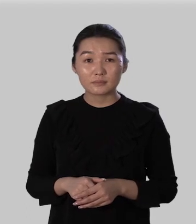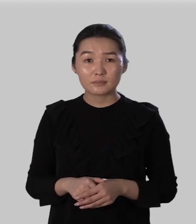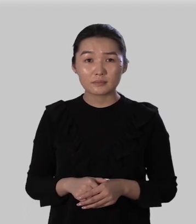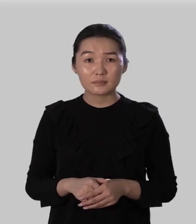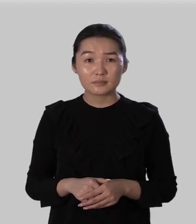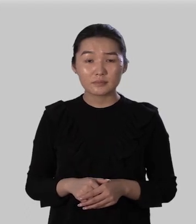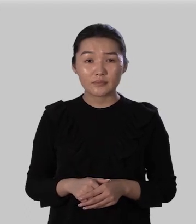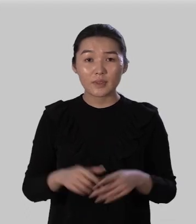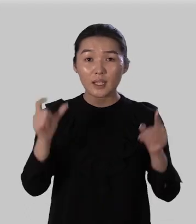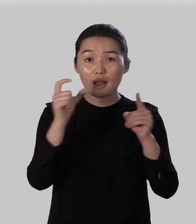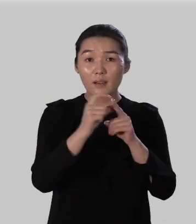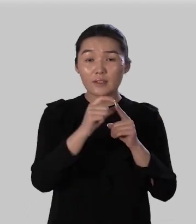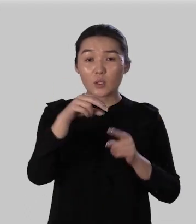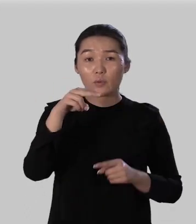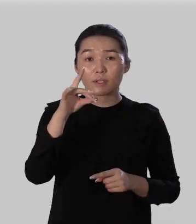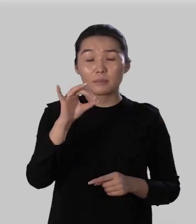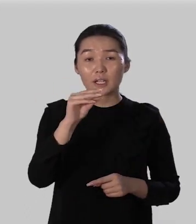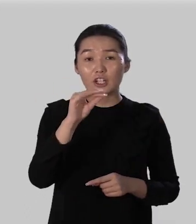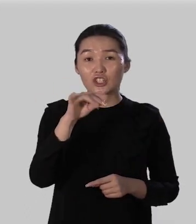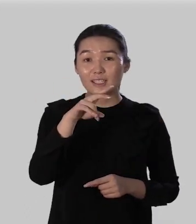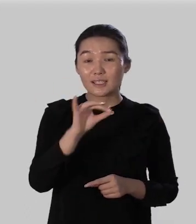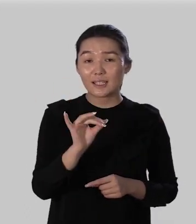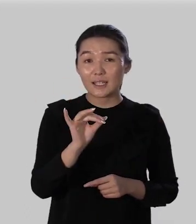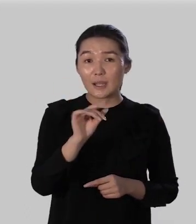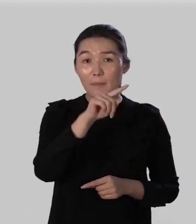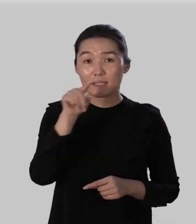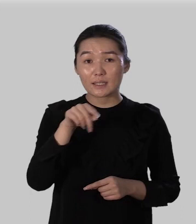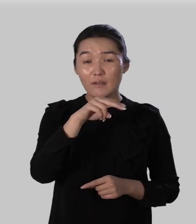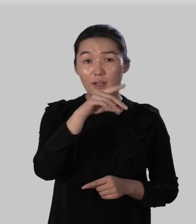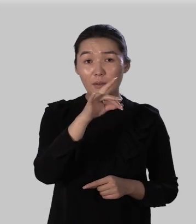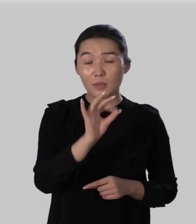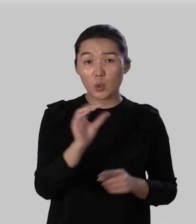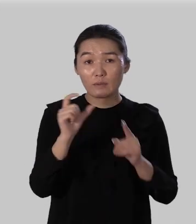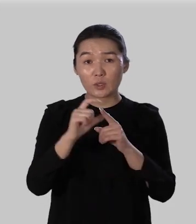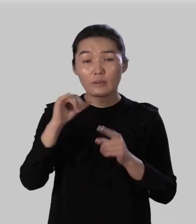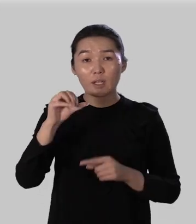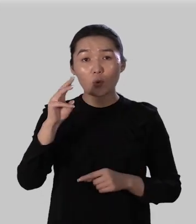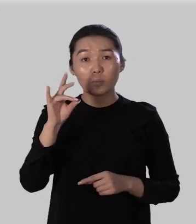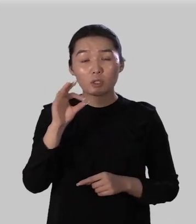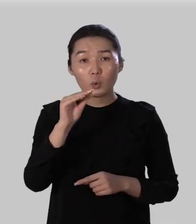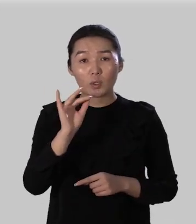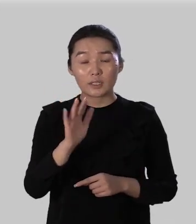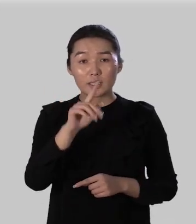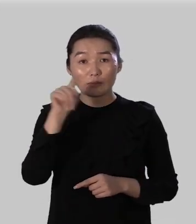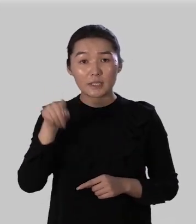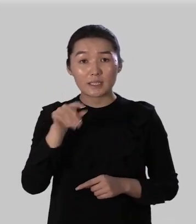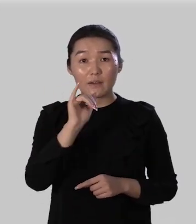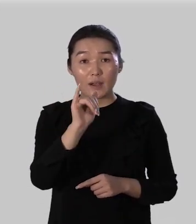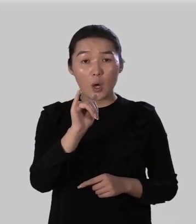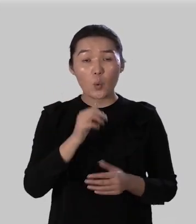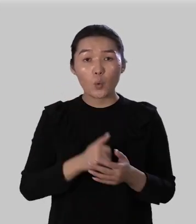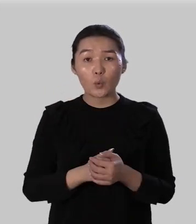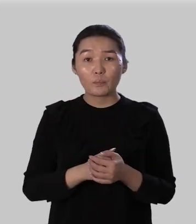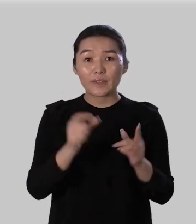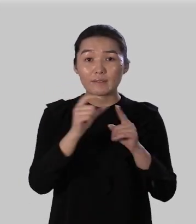в слове прожили приставка про в слове умножих приставка